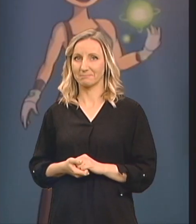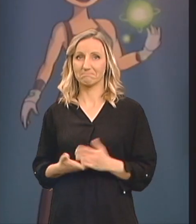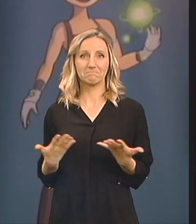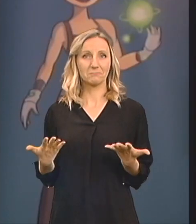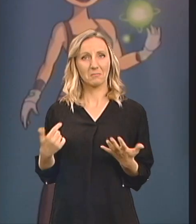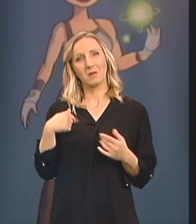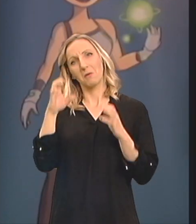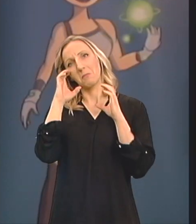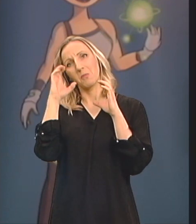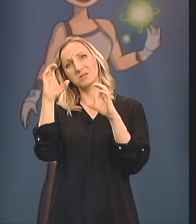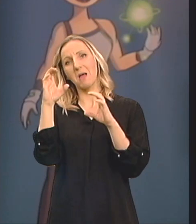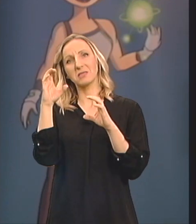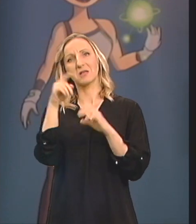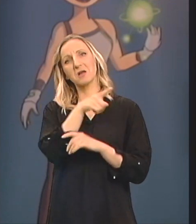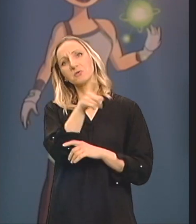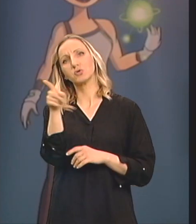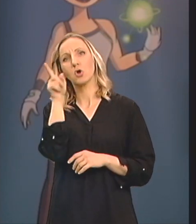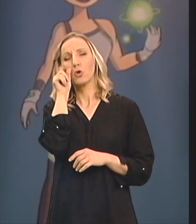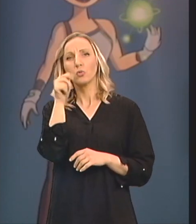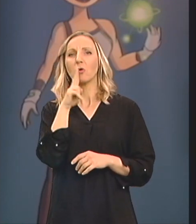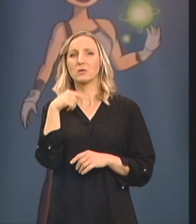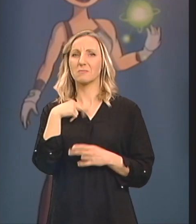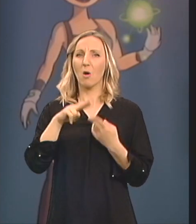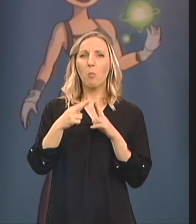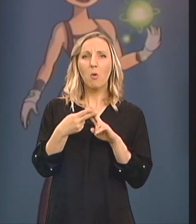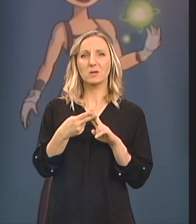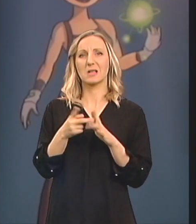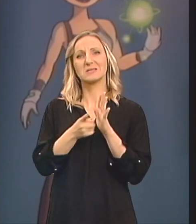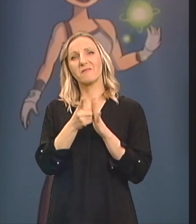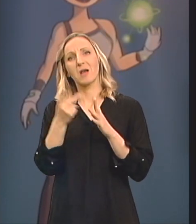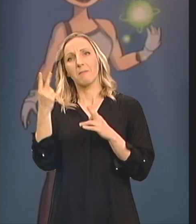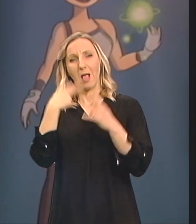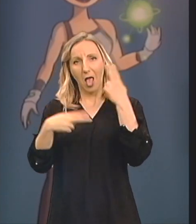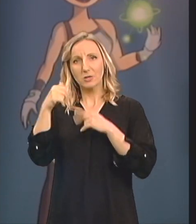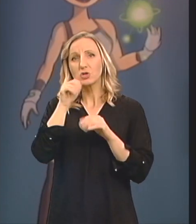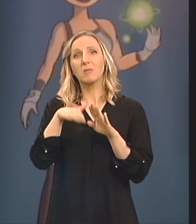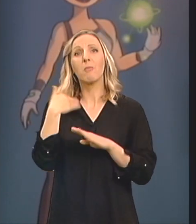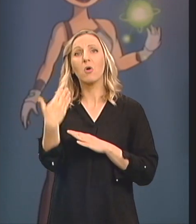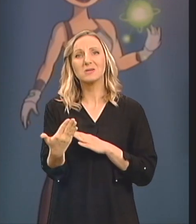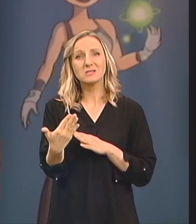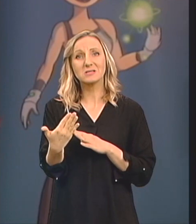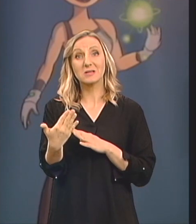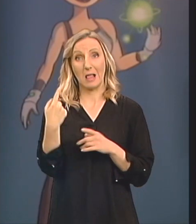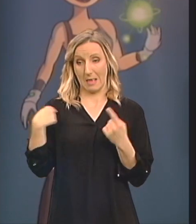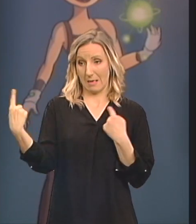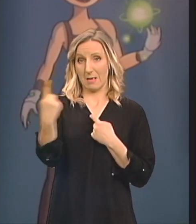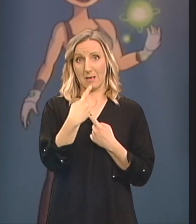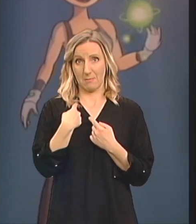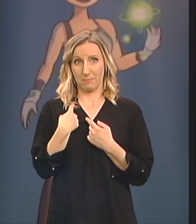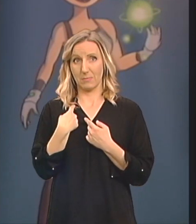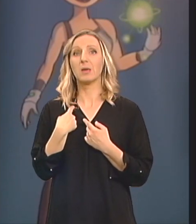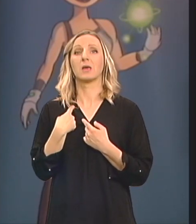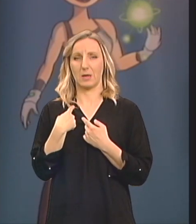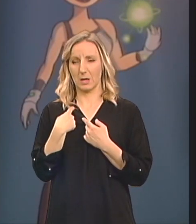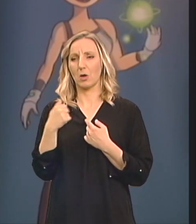Nekako posmatrajući ljude koje sam upoznala i tokom liječenja i posli Mi koji smo imali taj neki pravac iz